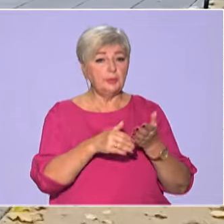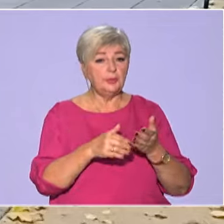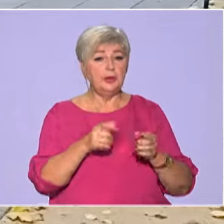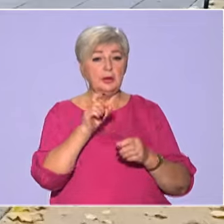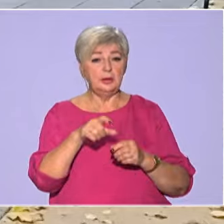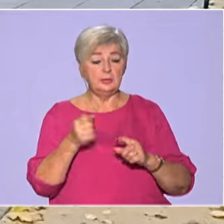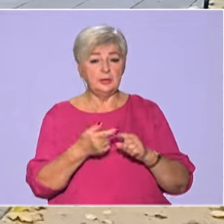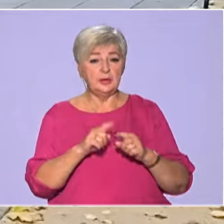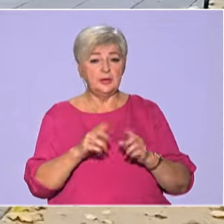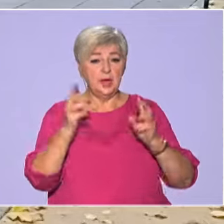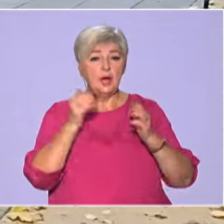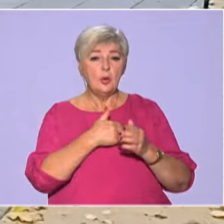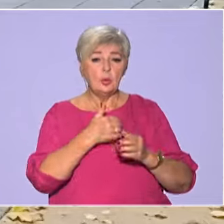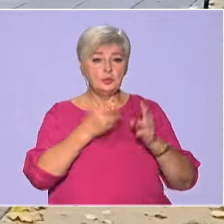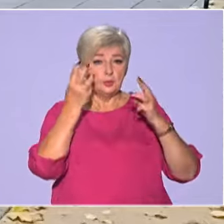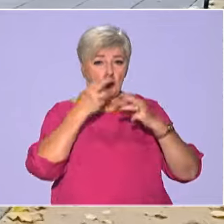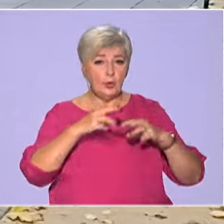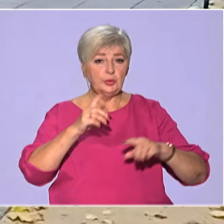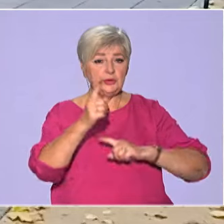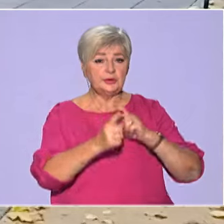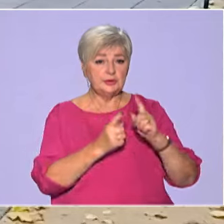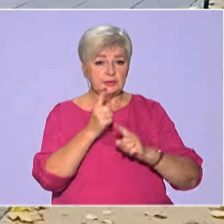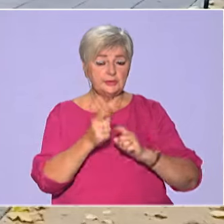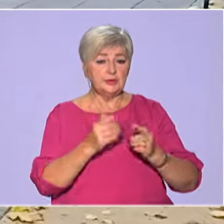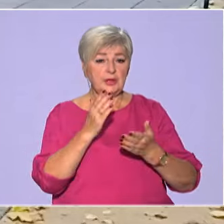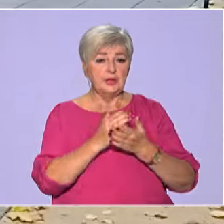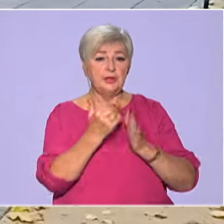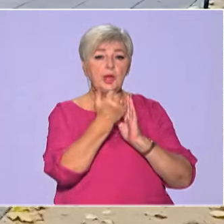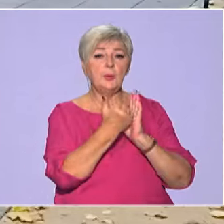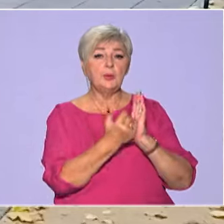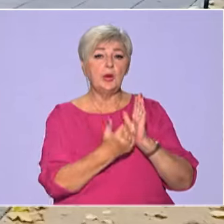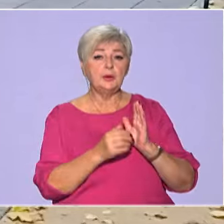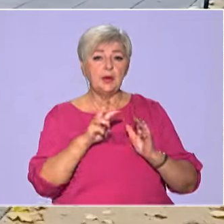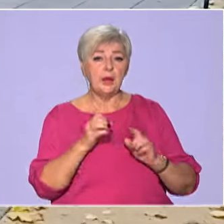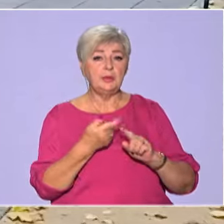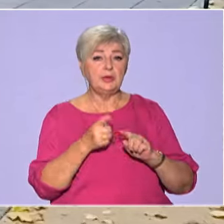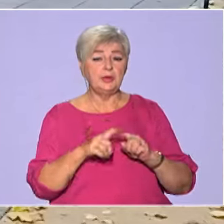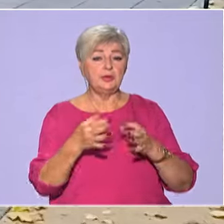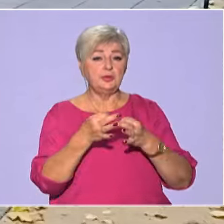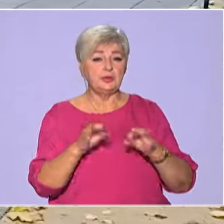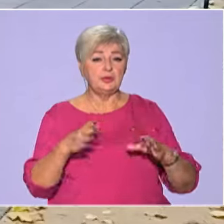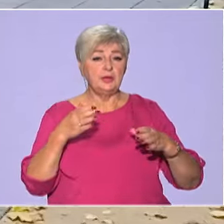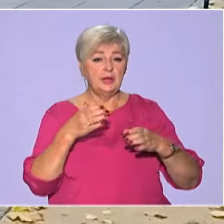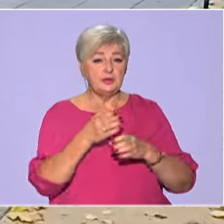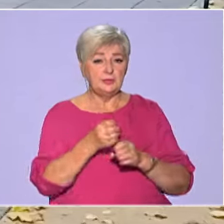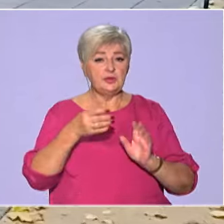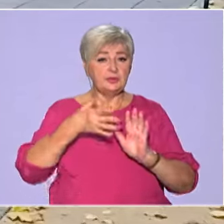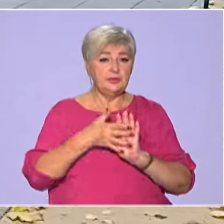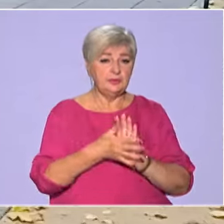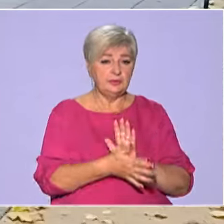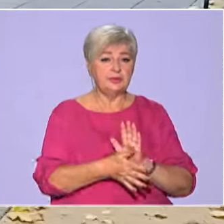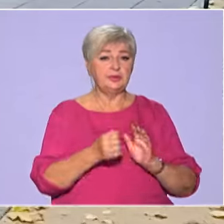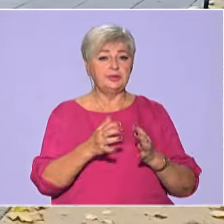хочуть модернізувати ці системи. Є цілі програми, які дозволяють зменшити витрати